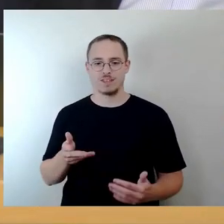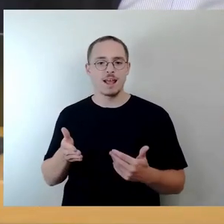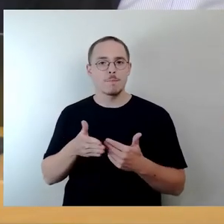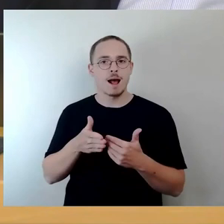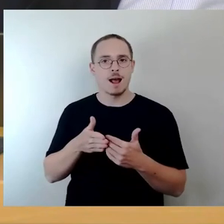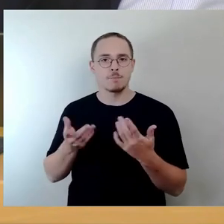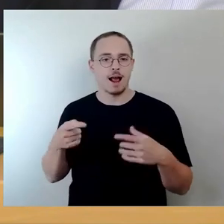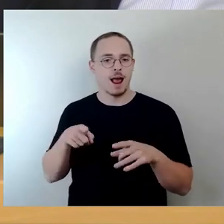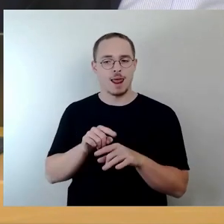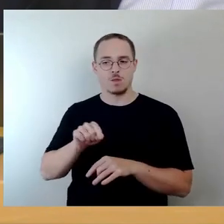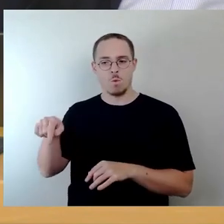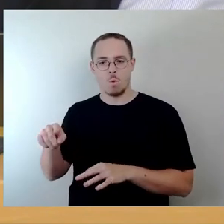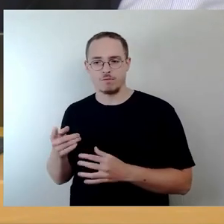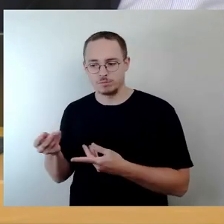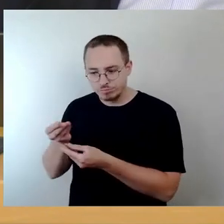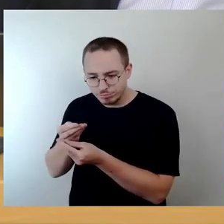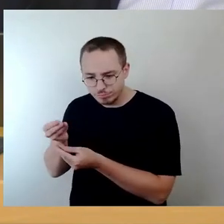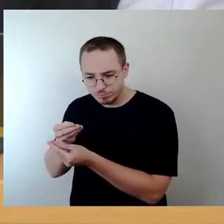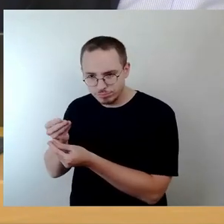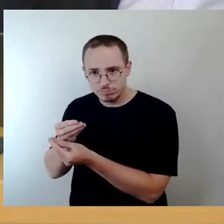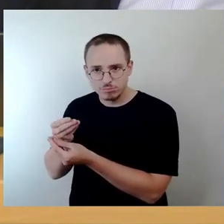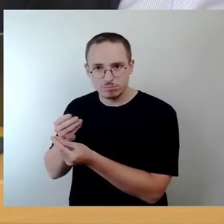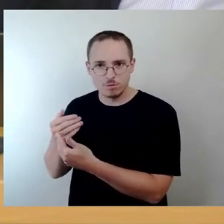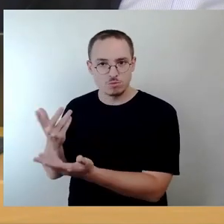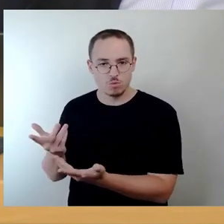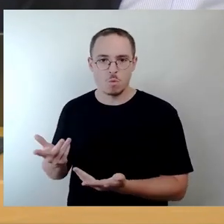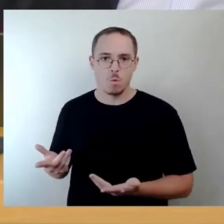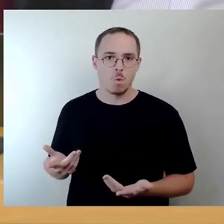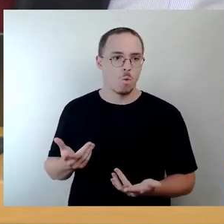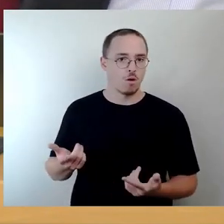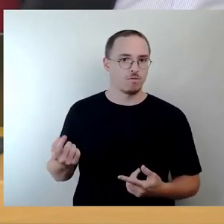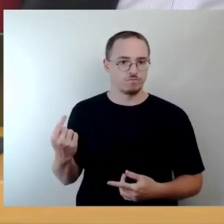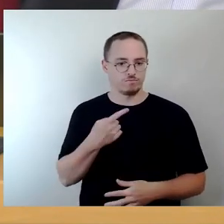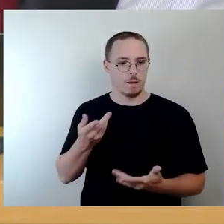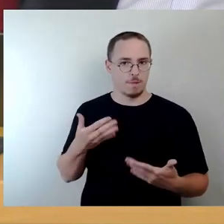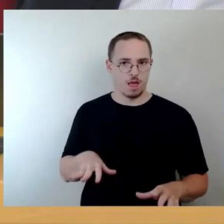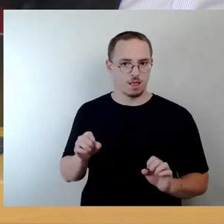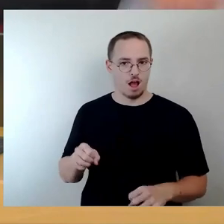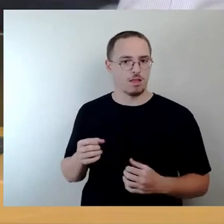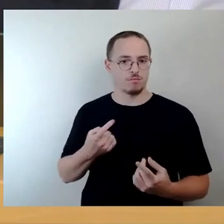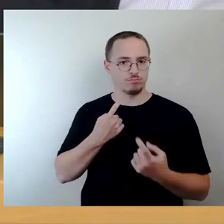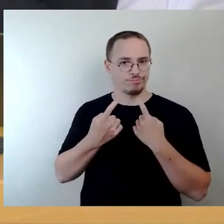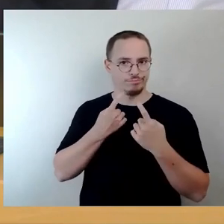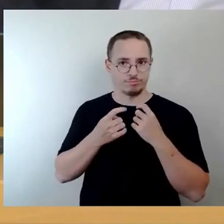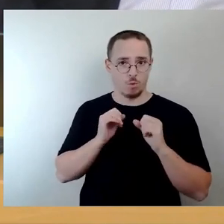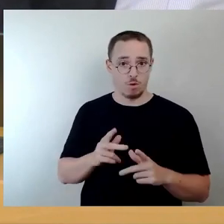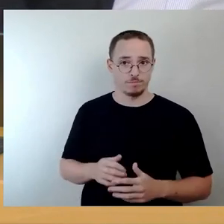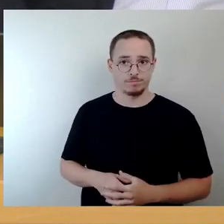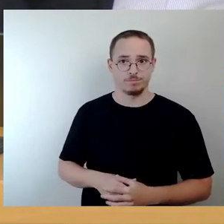Bürgermeisterinnen und Bürgermeister bereit, die Gespräche zu führen. Dann würden wir zur zweiten